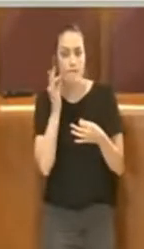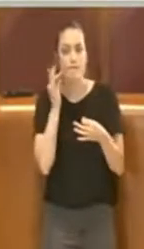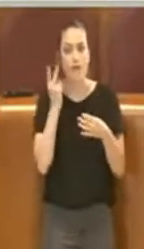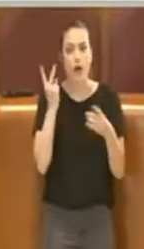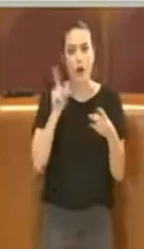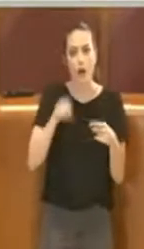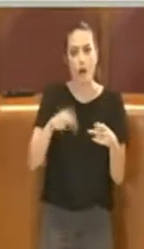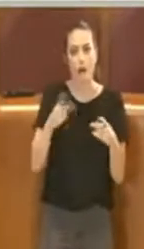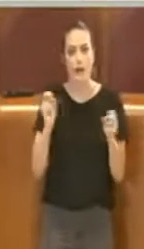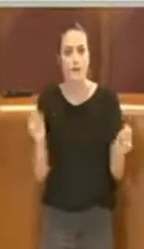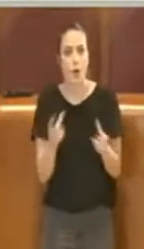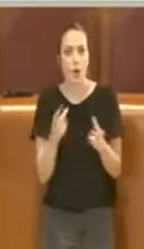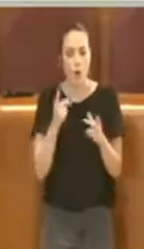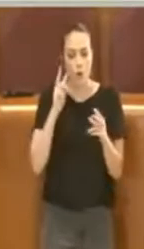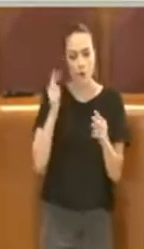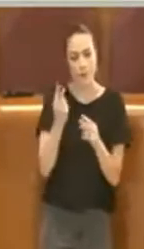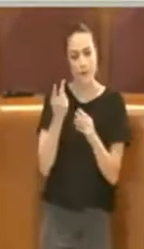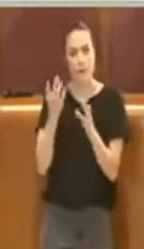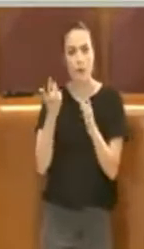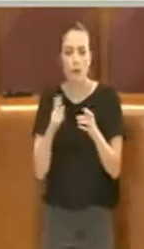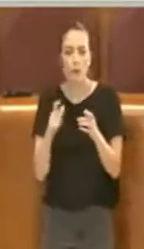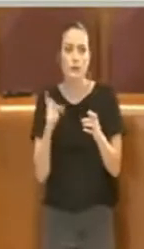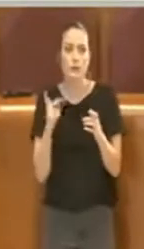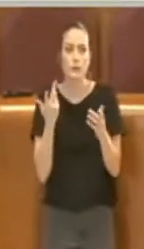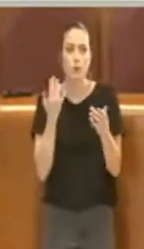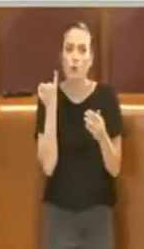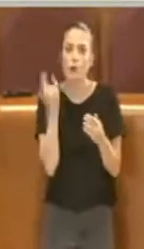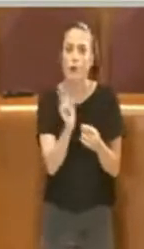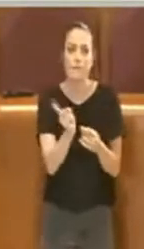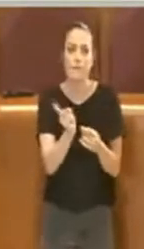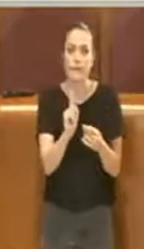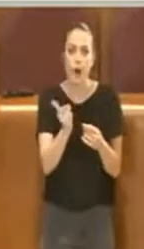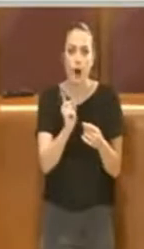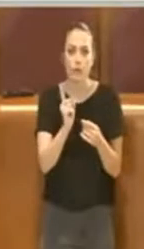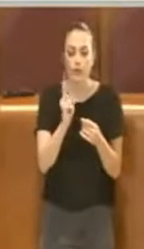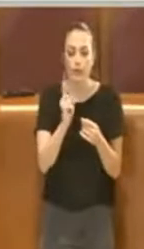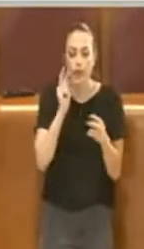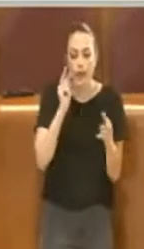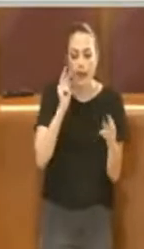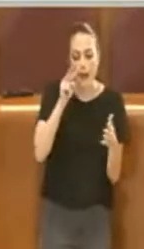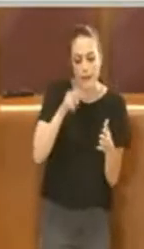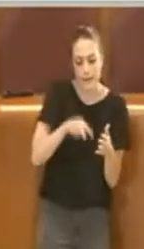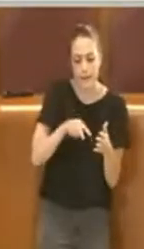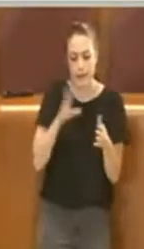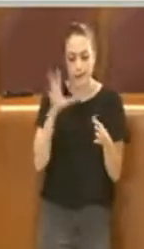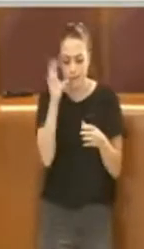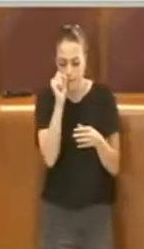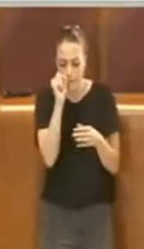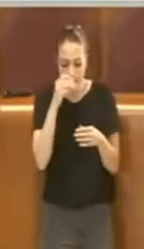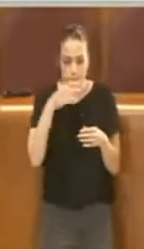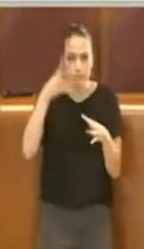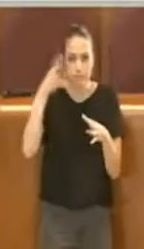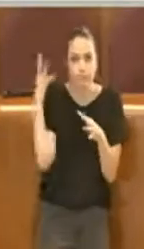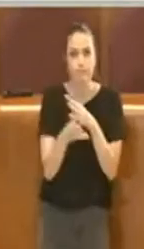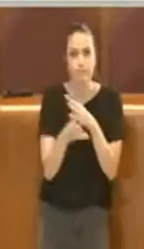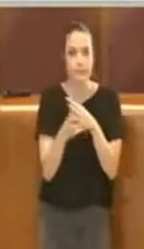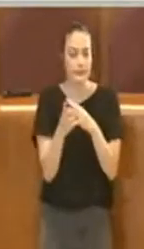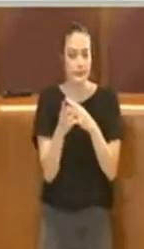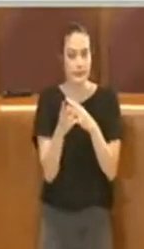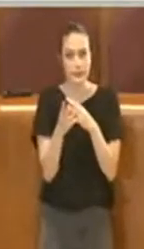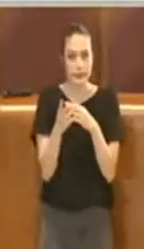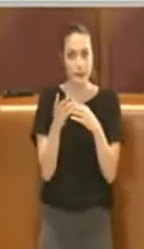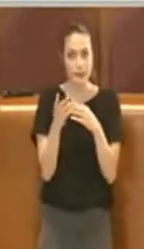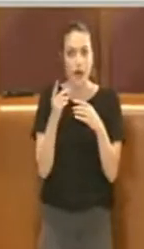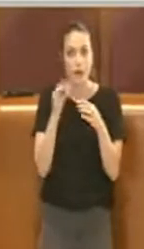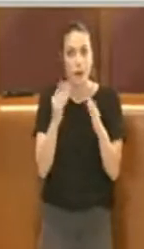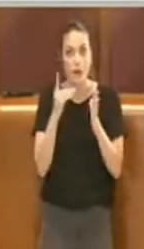certo punto di vista perché sicuramente non era facile andare a interpretare il decreto legge e tutta la luce del